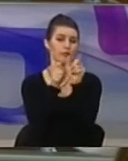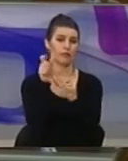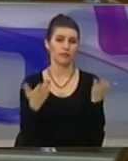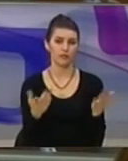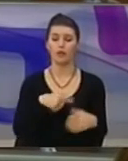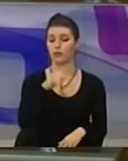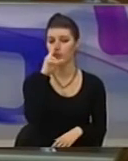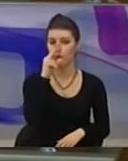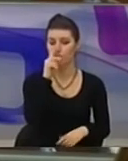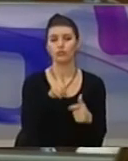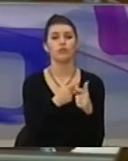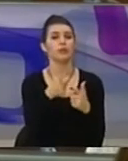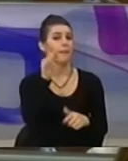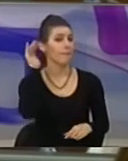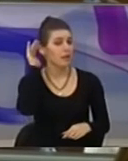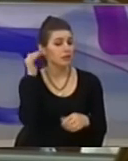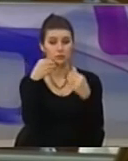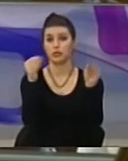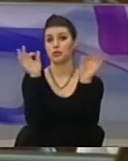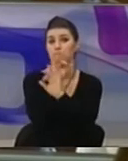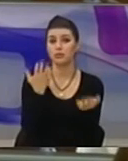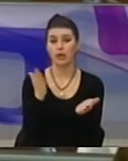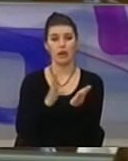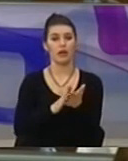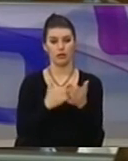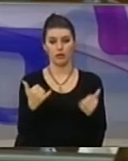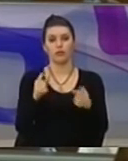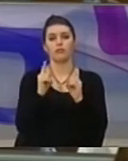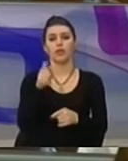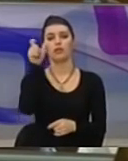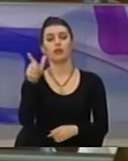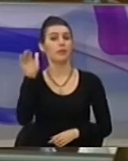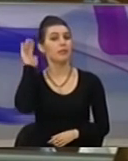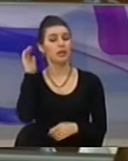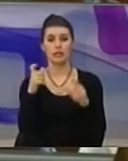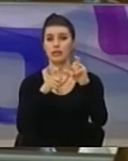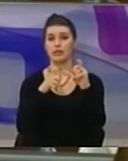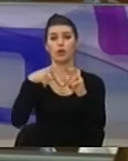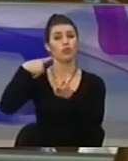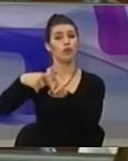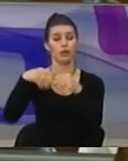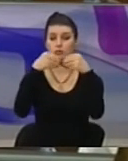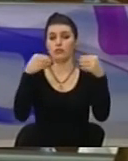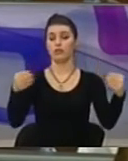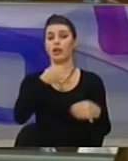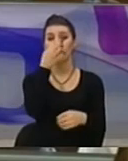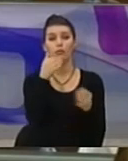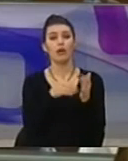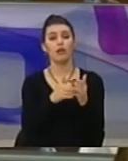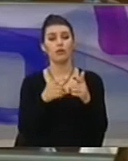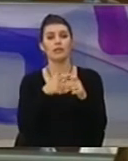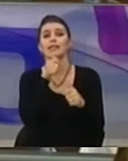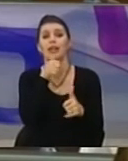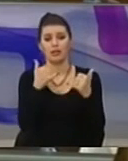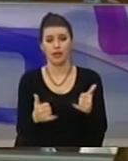ministria, konkretisht Zotë Juseni është darë sotë të japë një deklarat për këto në gjarje, nuk dalin dhe të japë një shpjegim se si është ardhur